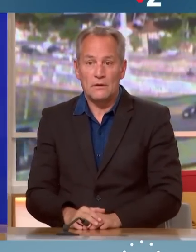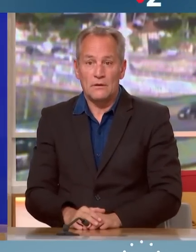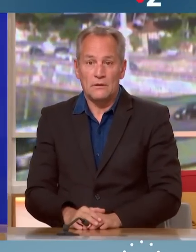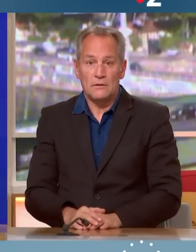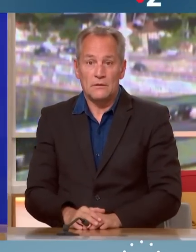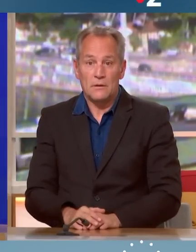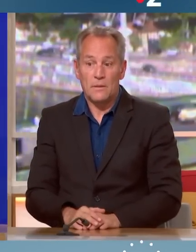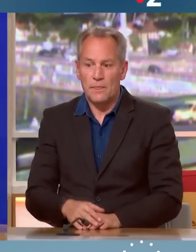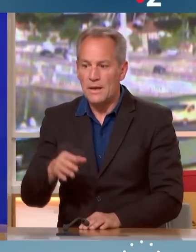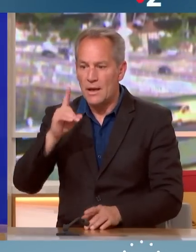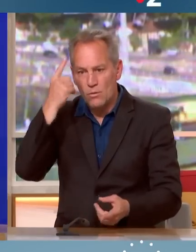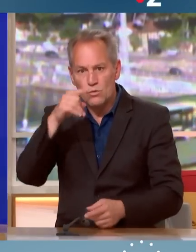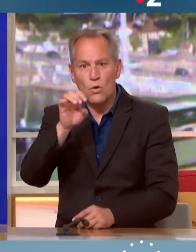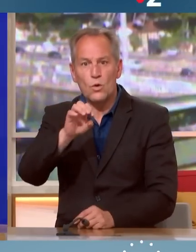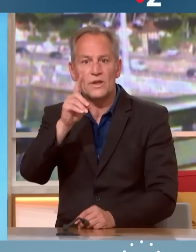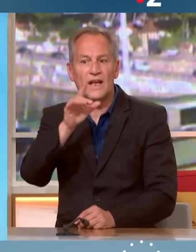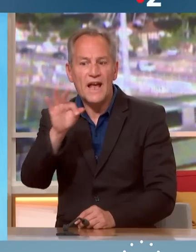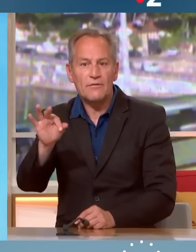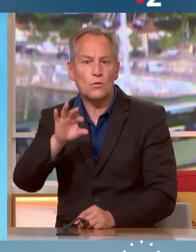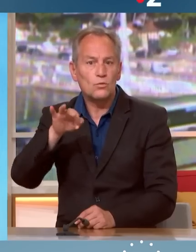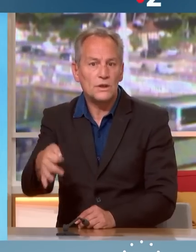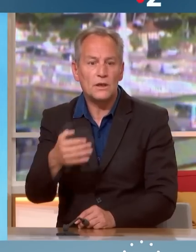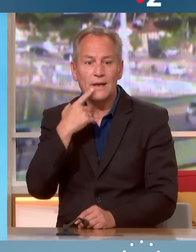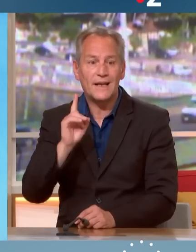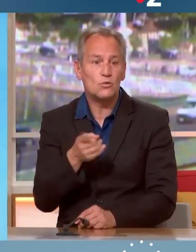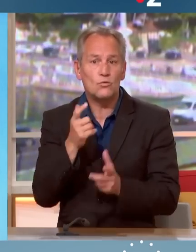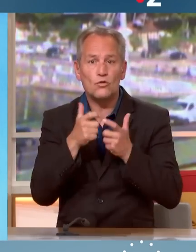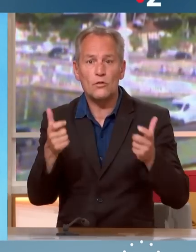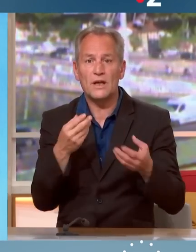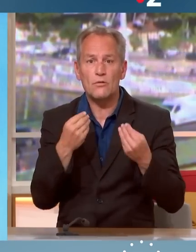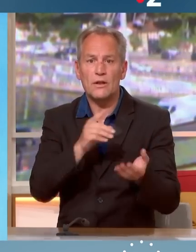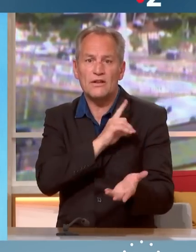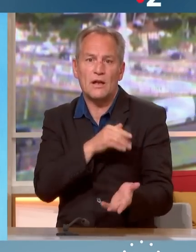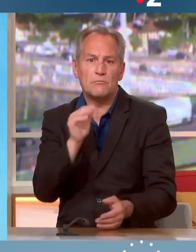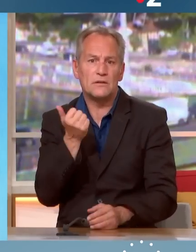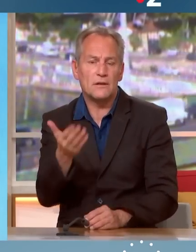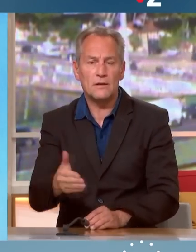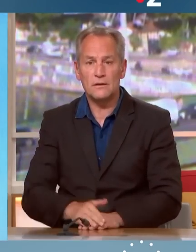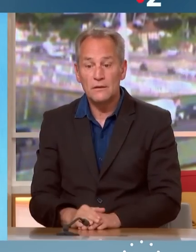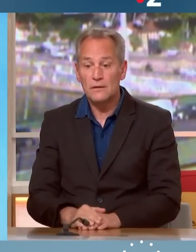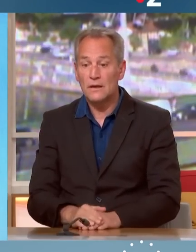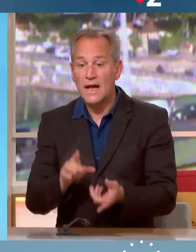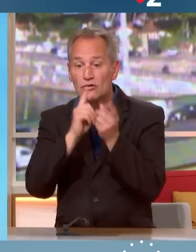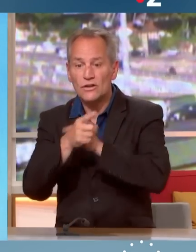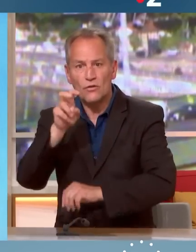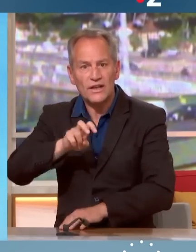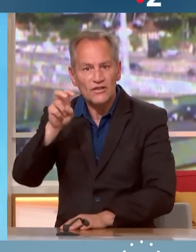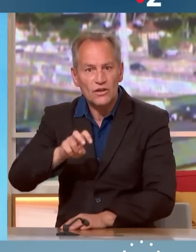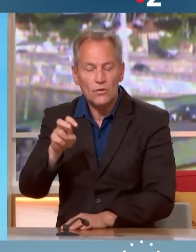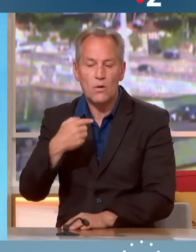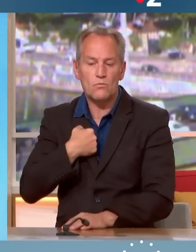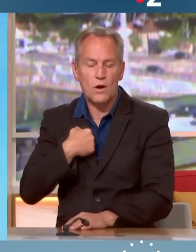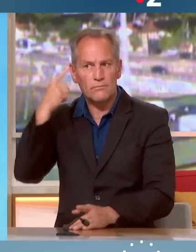EDF, mais pas pour tous les énergéticiens. Et ça ne fait pas avancer la transition énergétique. Nous le faisons pour conforter, nous l